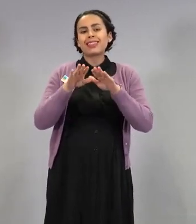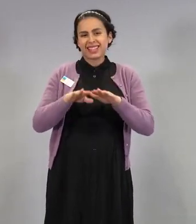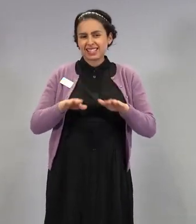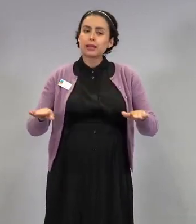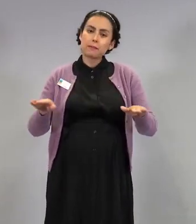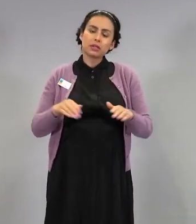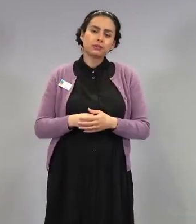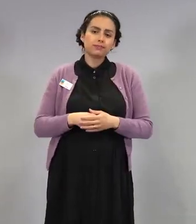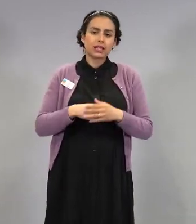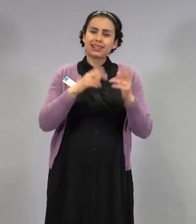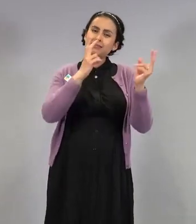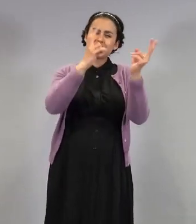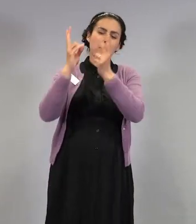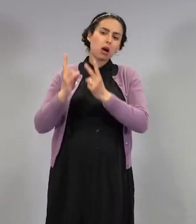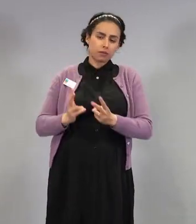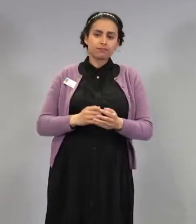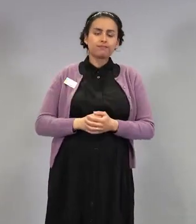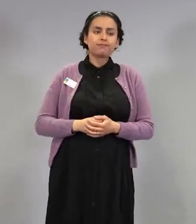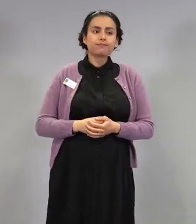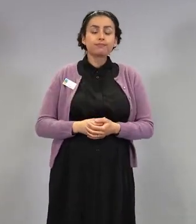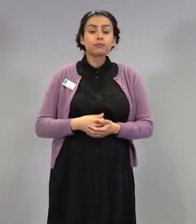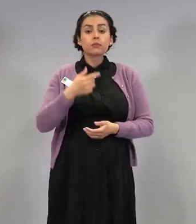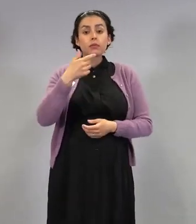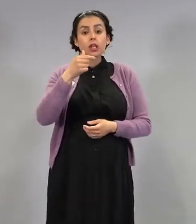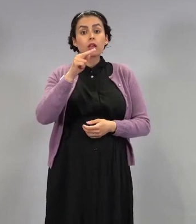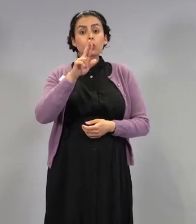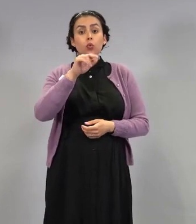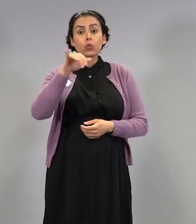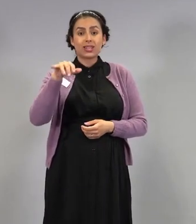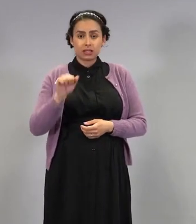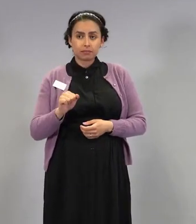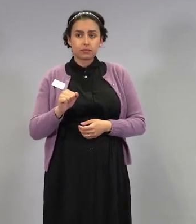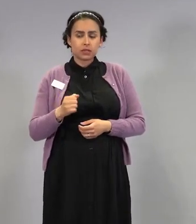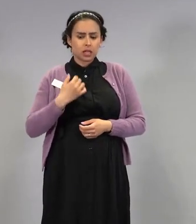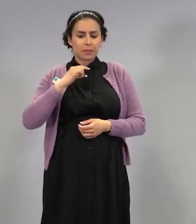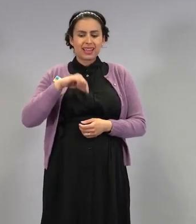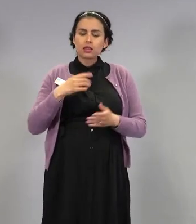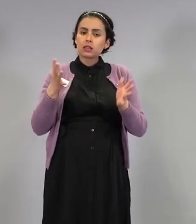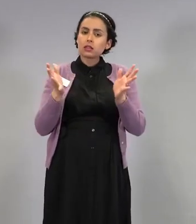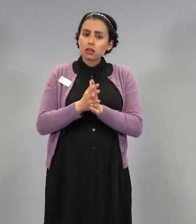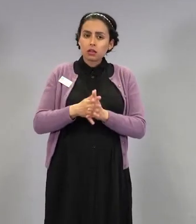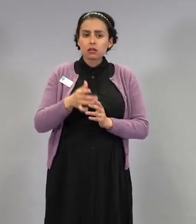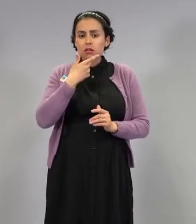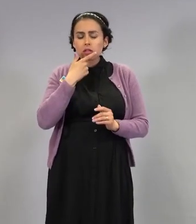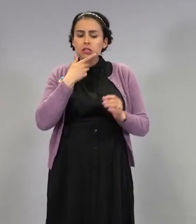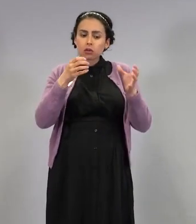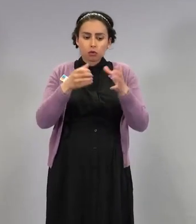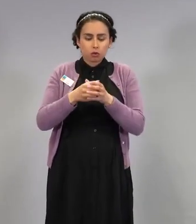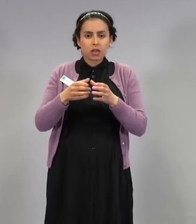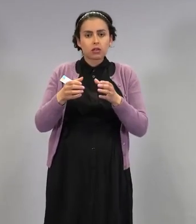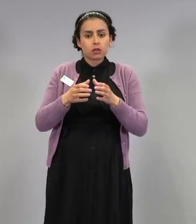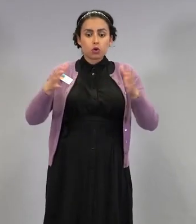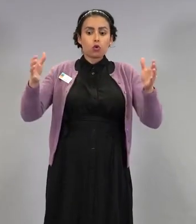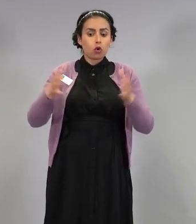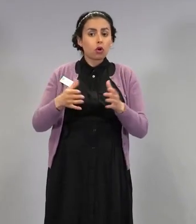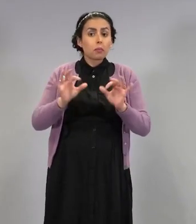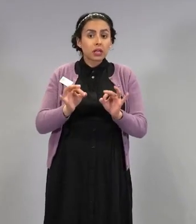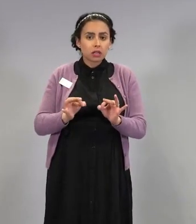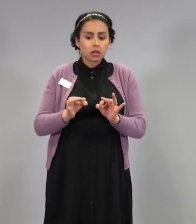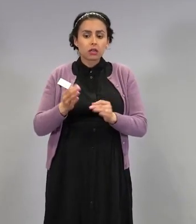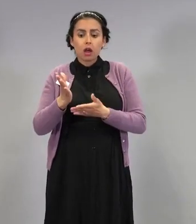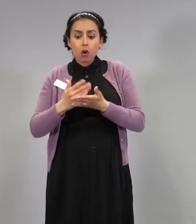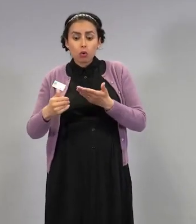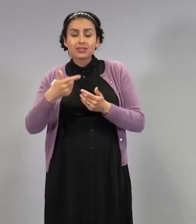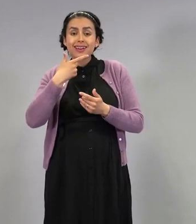Semmoinen voi myös vaikuttaa, että mehän ei ihan tarkkaan tiedetä näiden riskiryhmien kokoa. Ja sitten osa näistä riskiryhmistä menee päällekkäin.